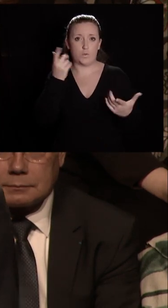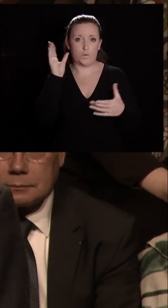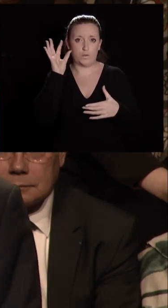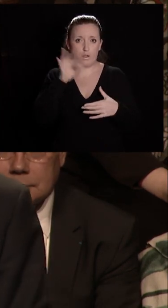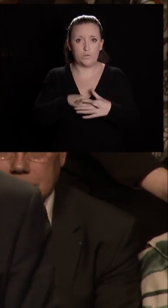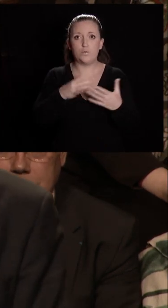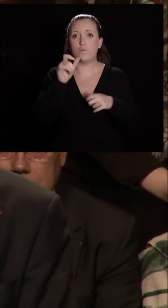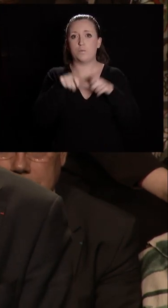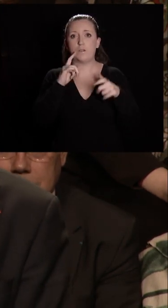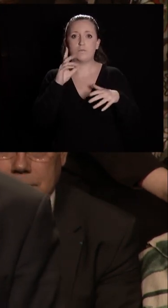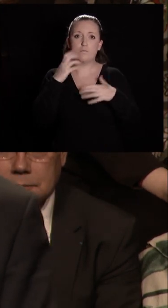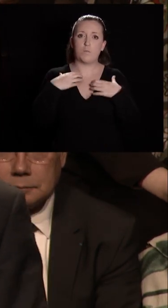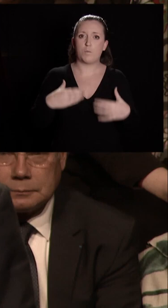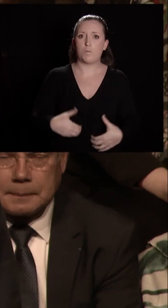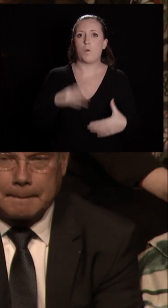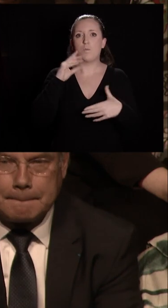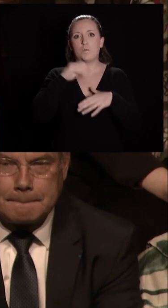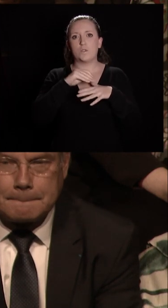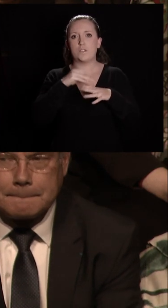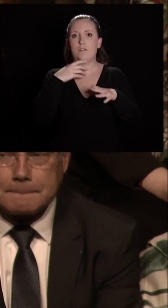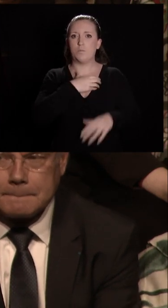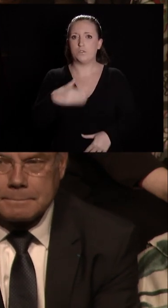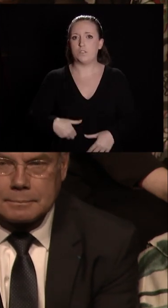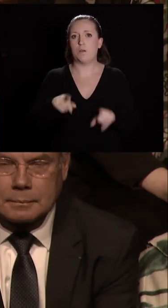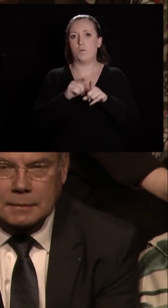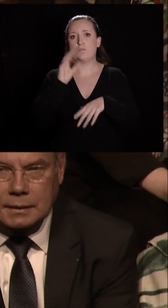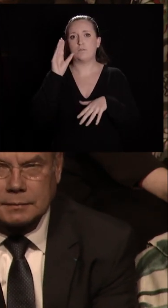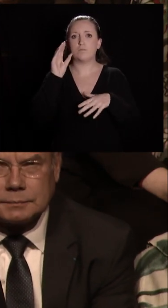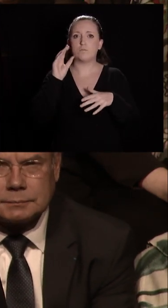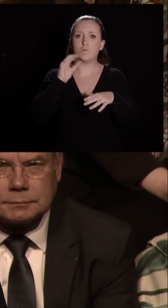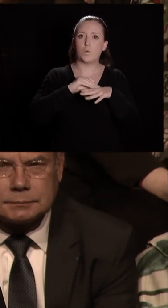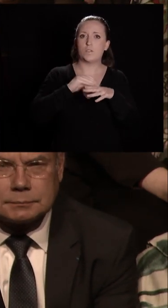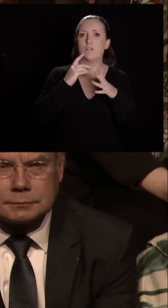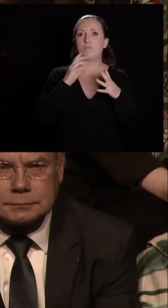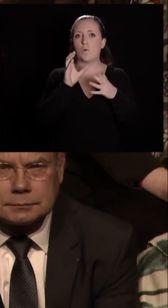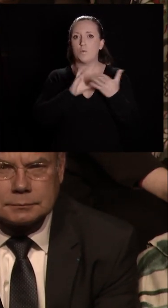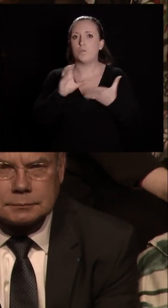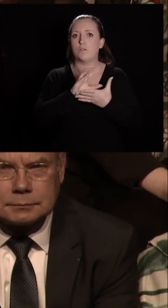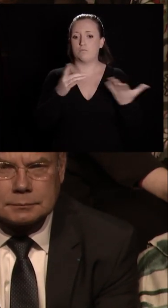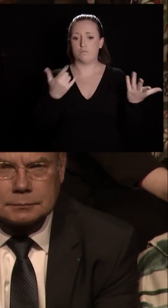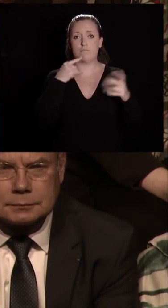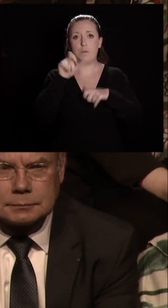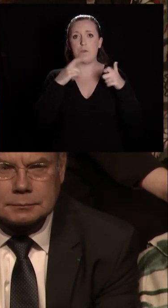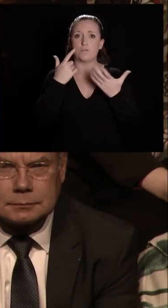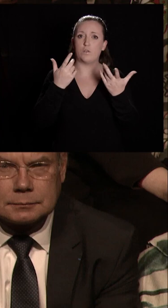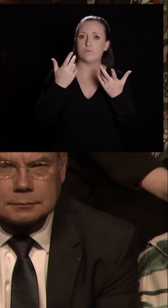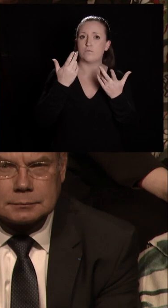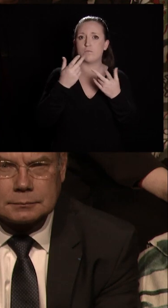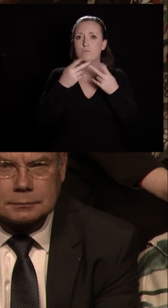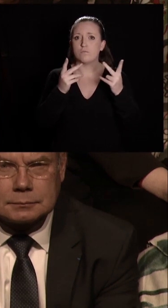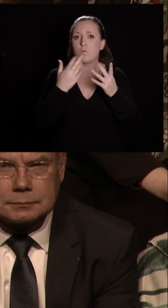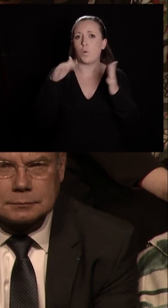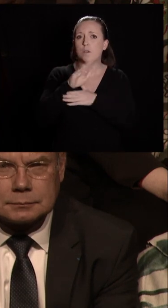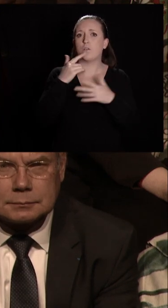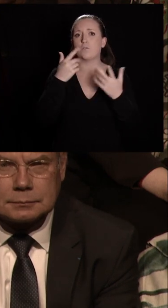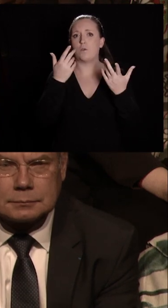maires, les membres du conseil municipal ou du conseil communautaire, mesdames et messieurs les représentants des autorités judiciaires,